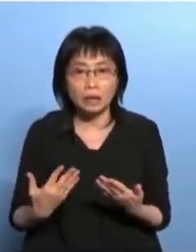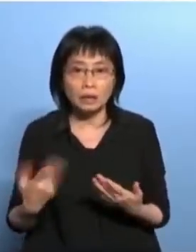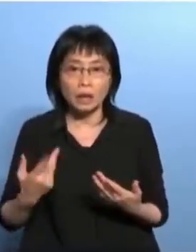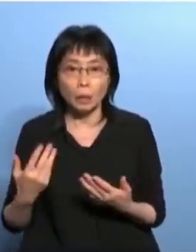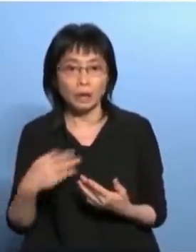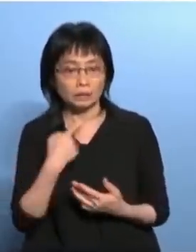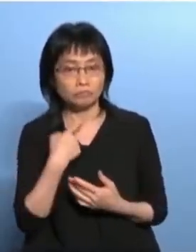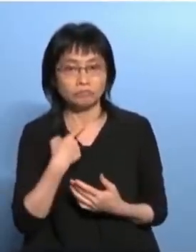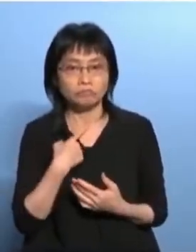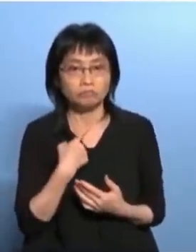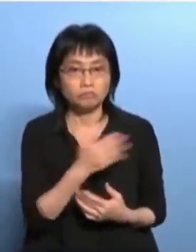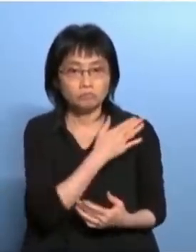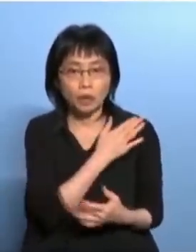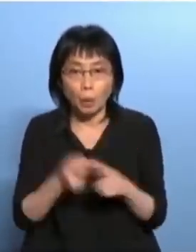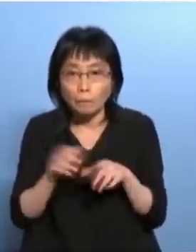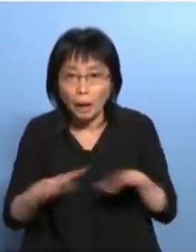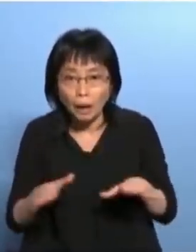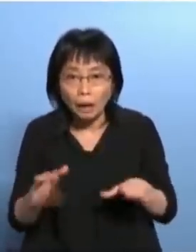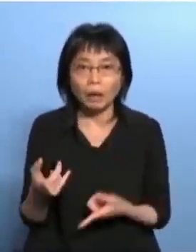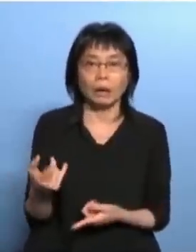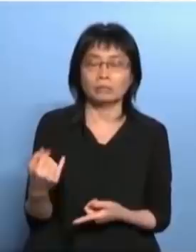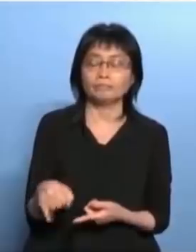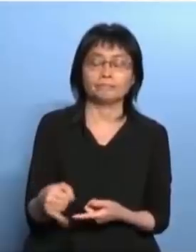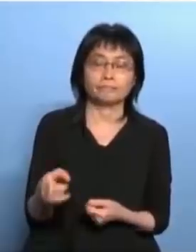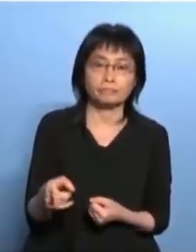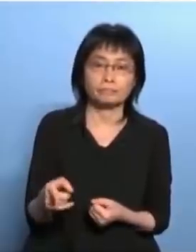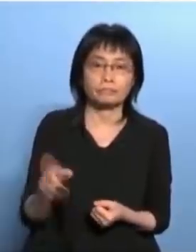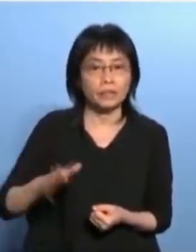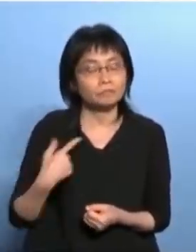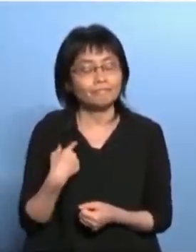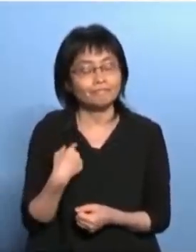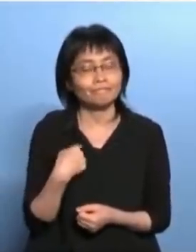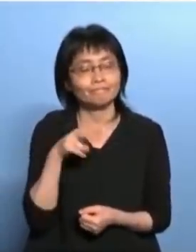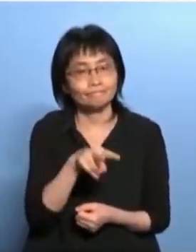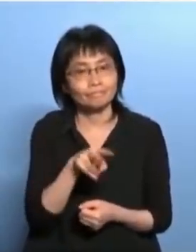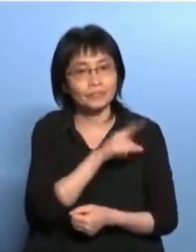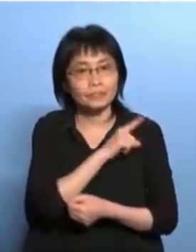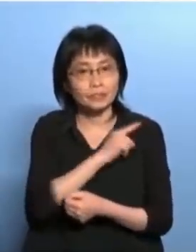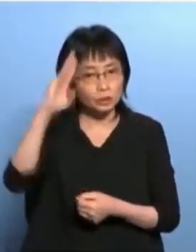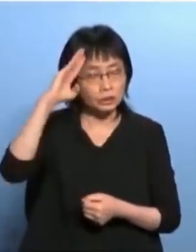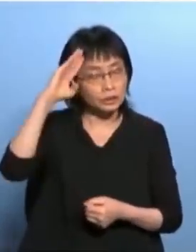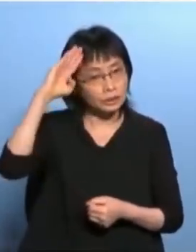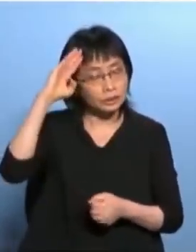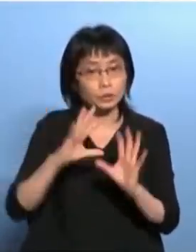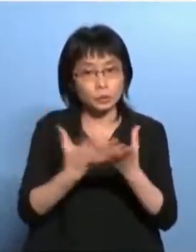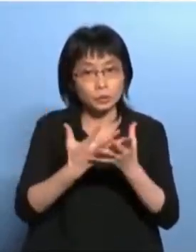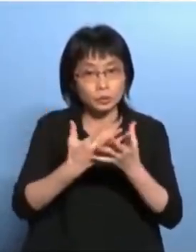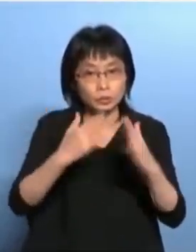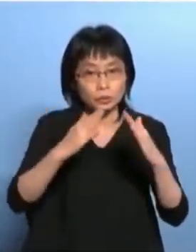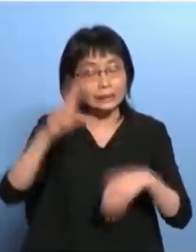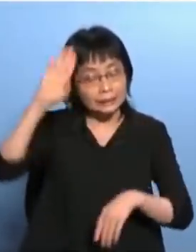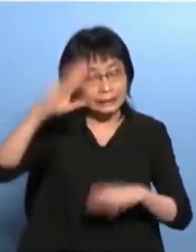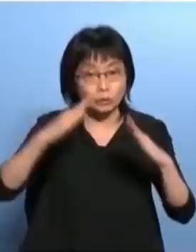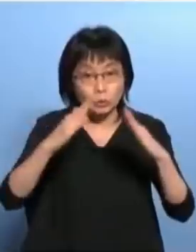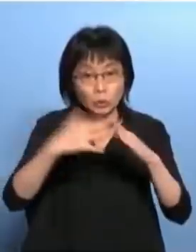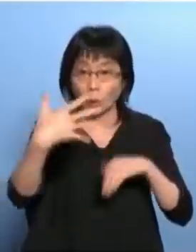但是你看到他又对的他见到他老闆邓炳强是做什么事小桃园饭局大家都记得